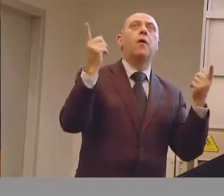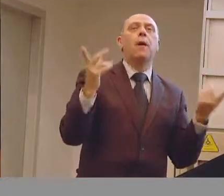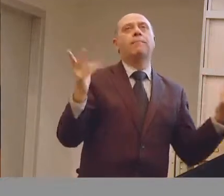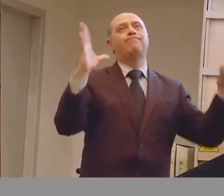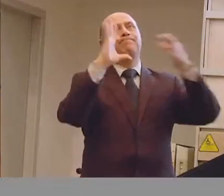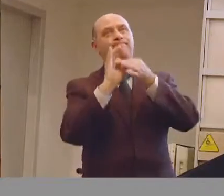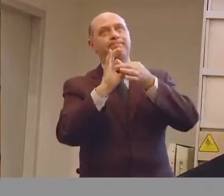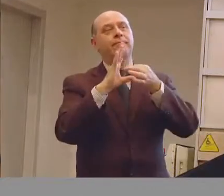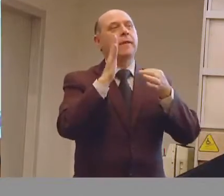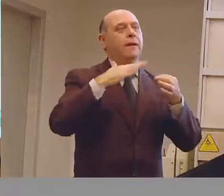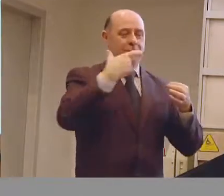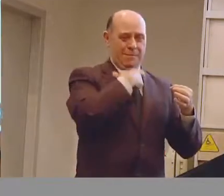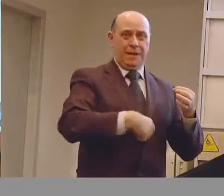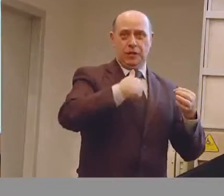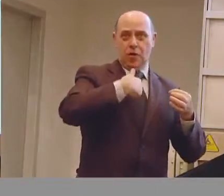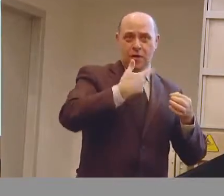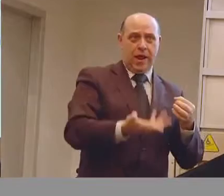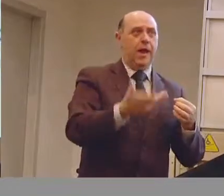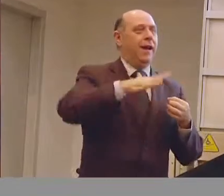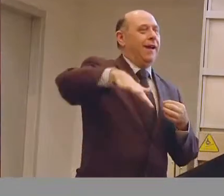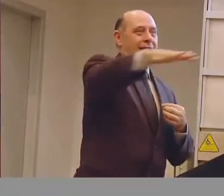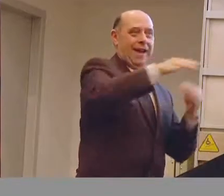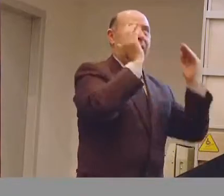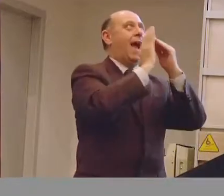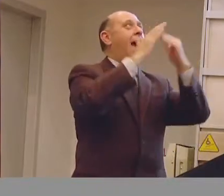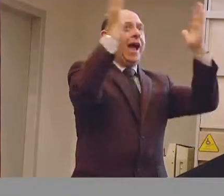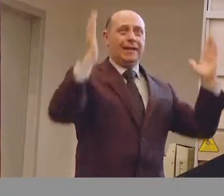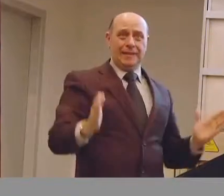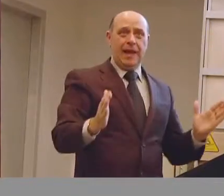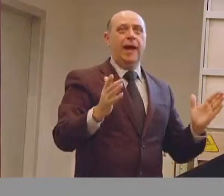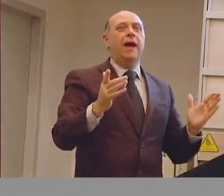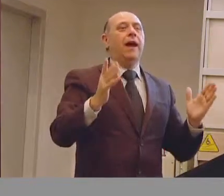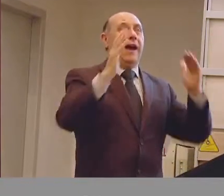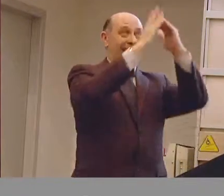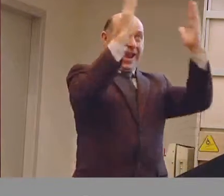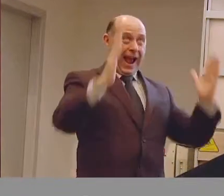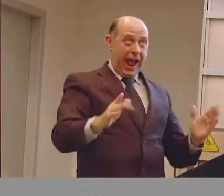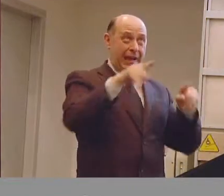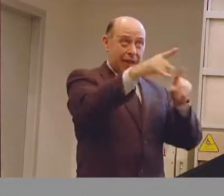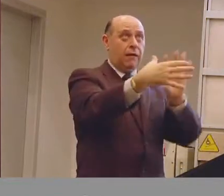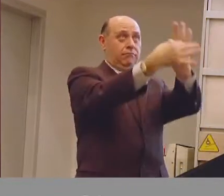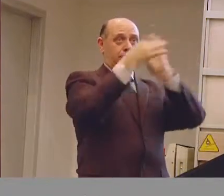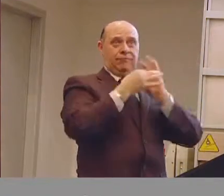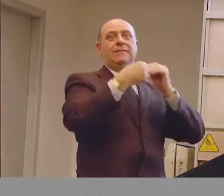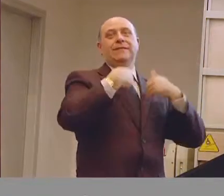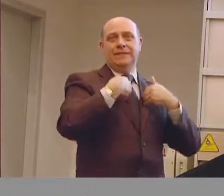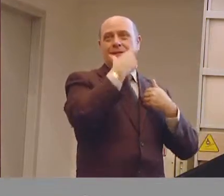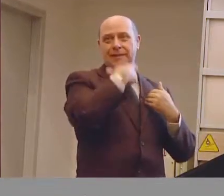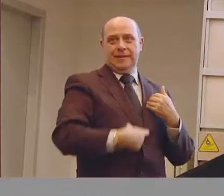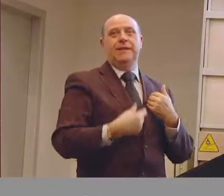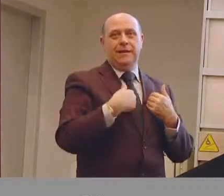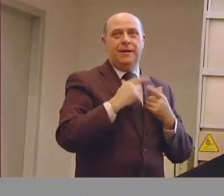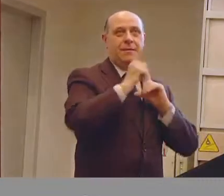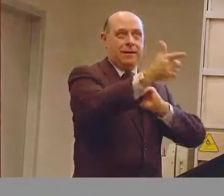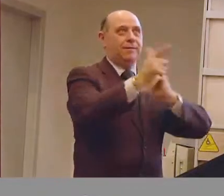unione tra l'adeguamento della persona all'ambiente domestico e l'adeguamento dell'ambiente domestico, il cosiddetto ambiente accessibile, alla persona